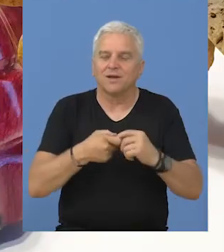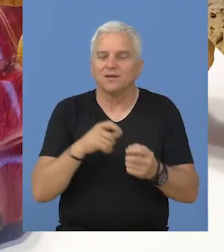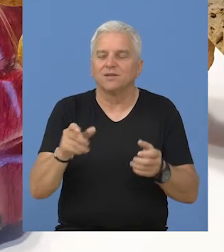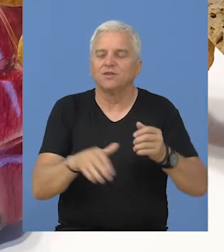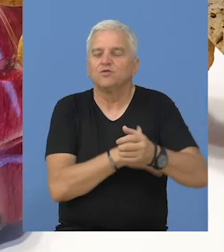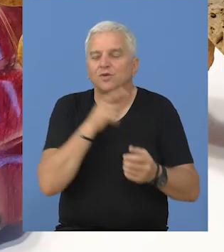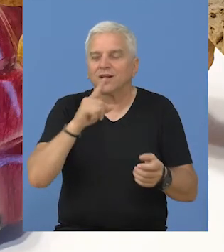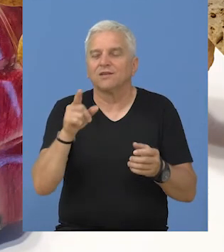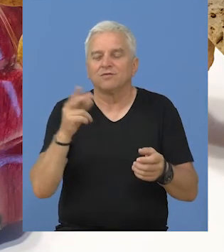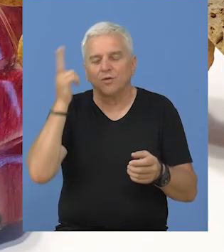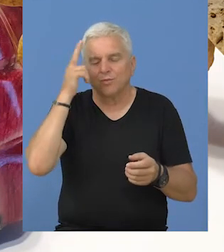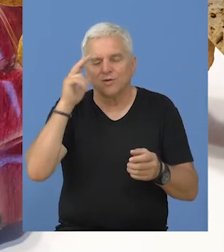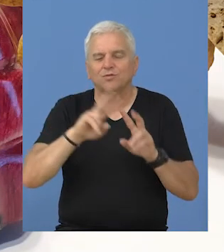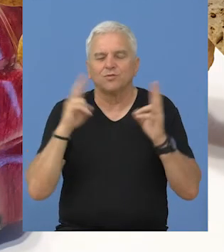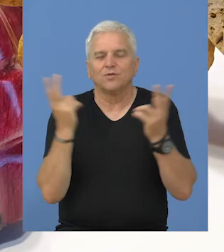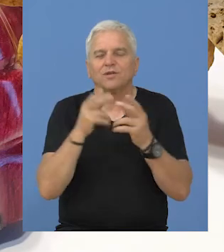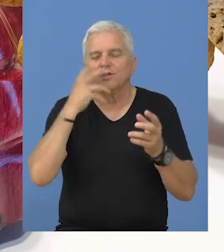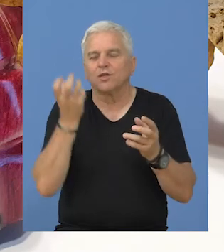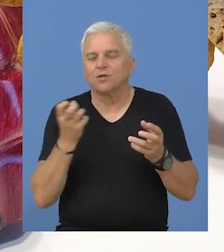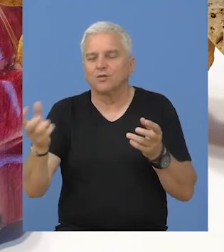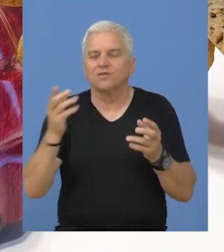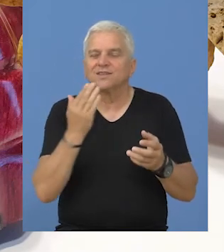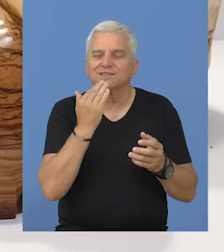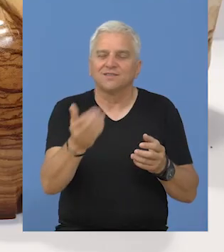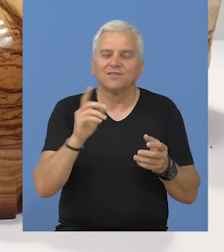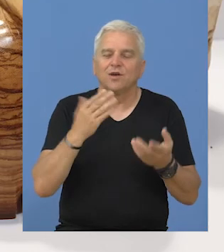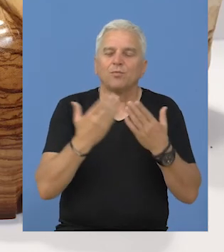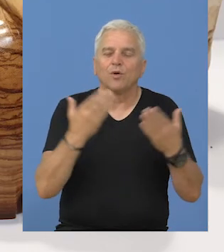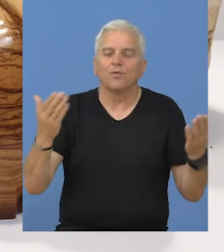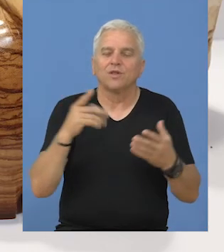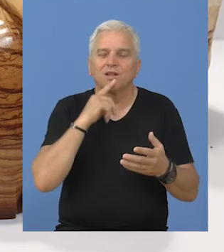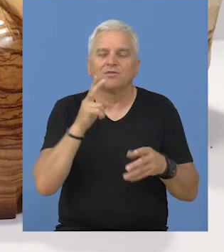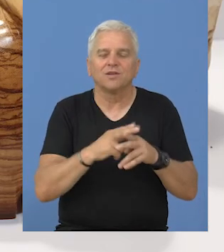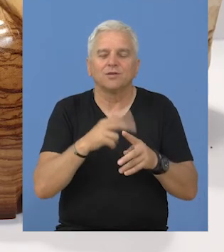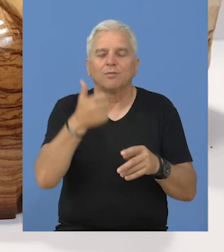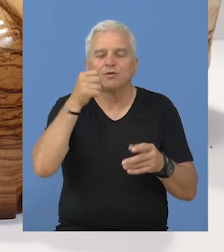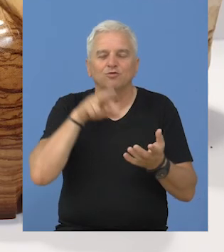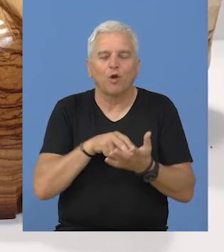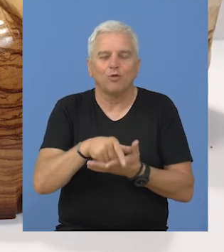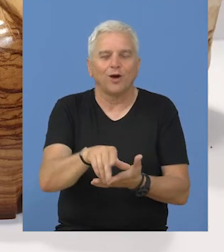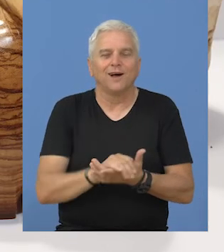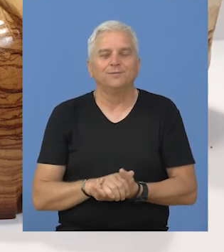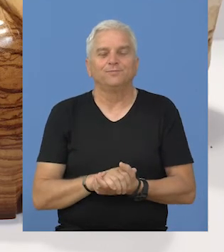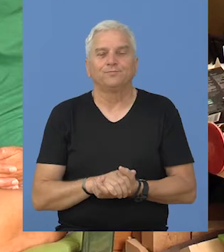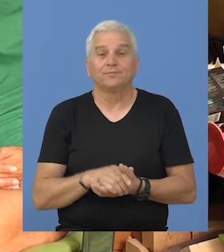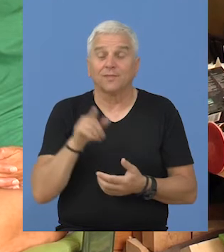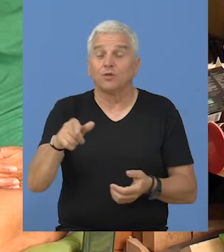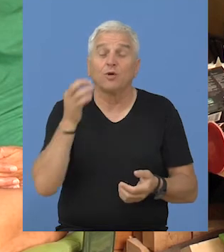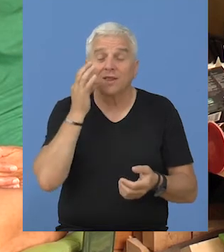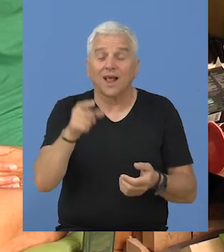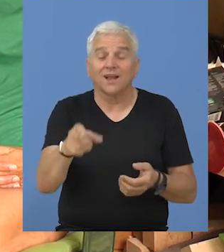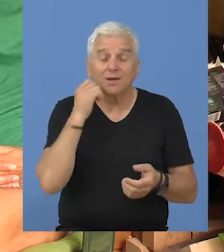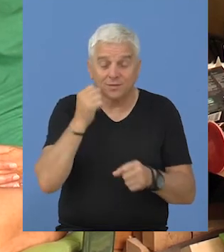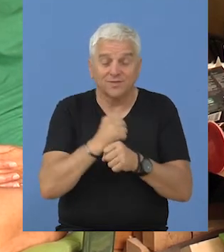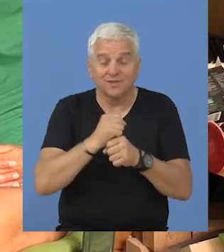materijal. Đuragini su se proslavili u svetu Lulaša, zahvaljujući modelu koji su nazvali stonoga. Tog